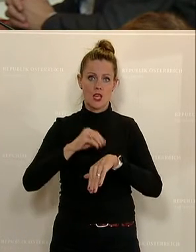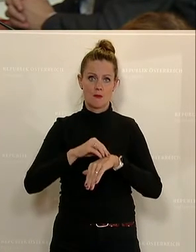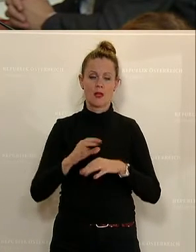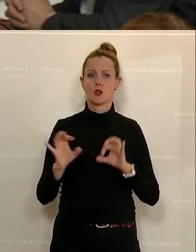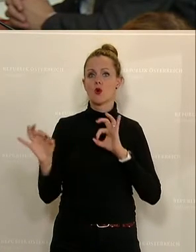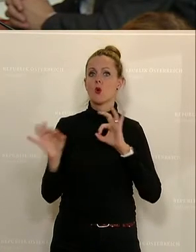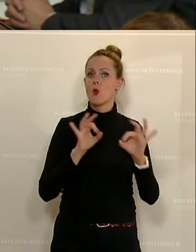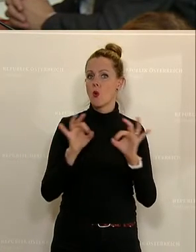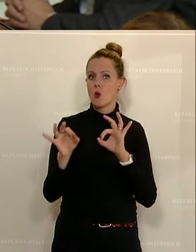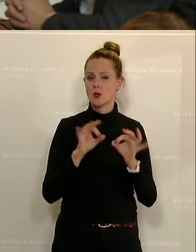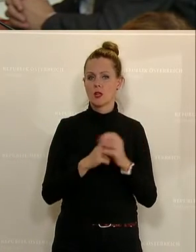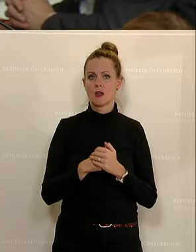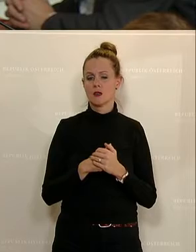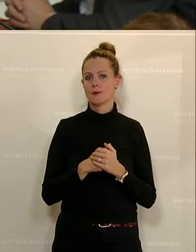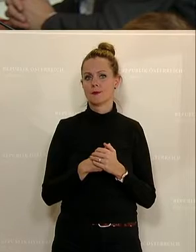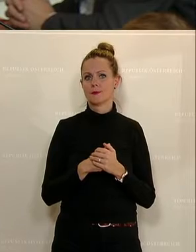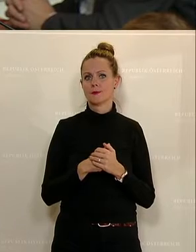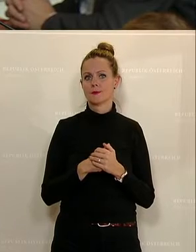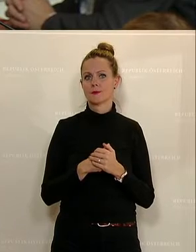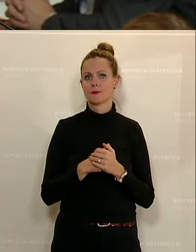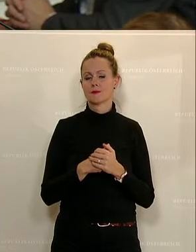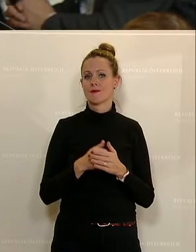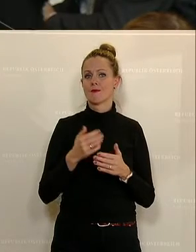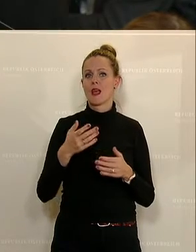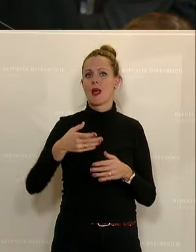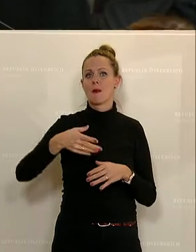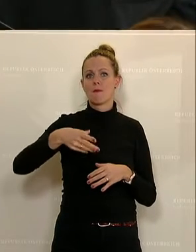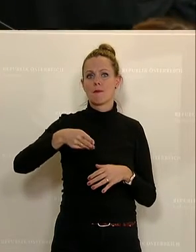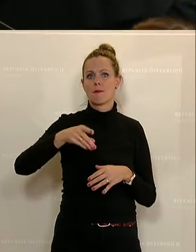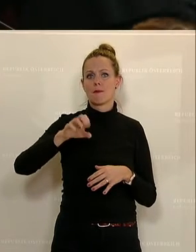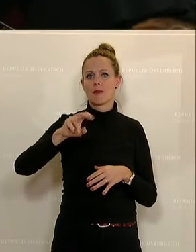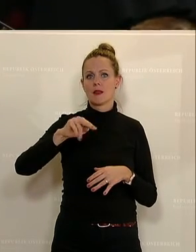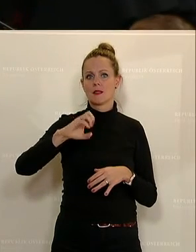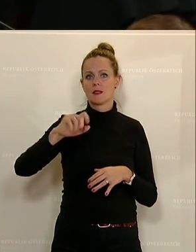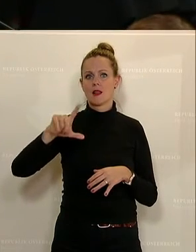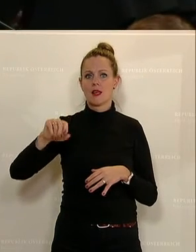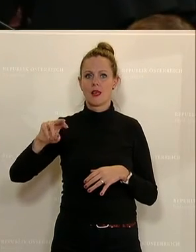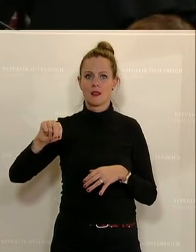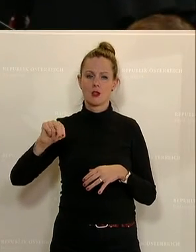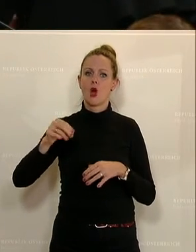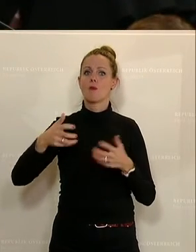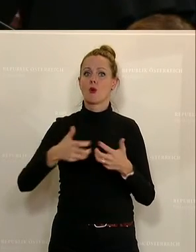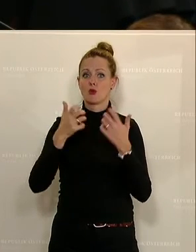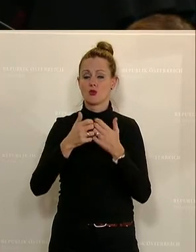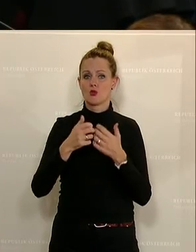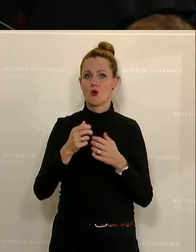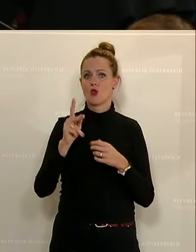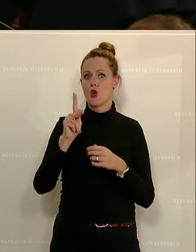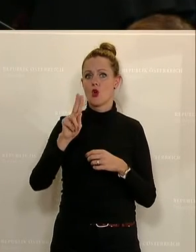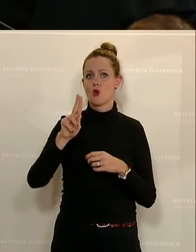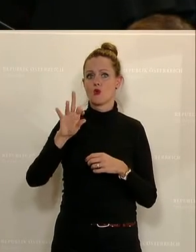überlegen, dass wir beinahe die letzte Penicillinproduktion in Europa in Kufstein verloren hätten.